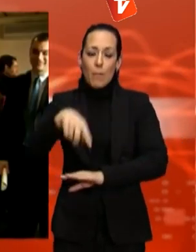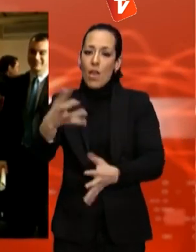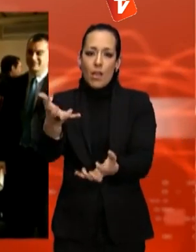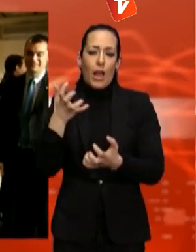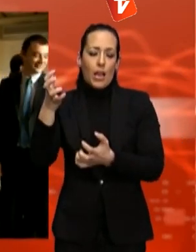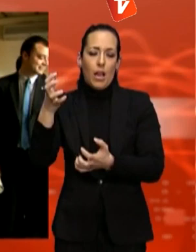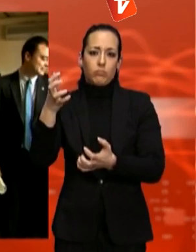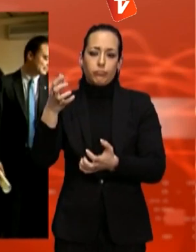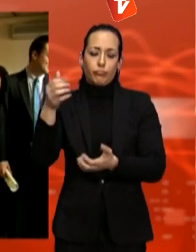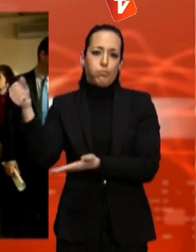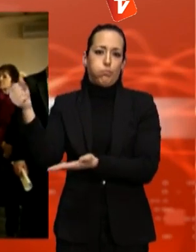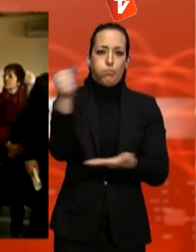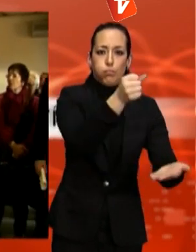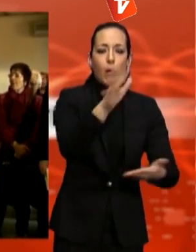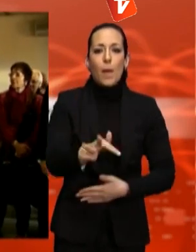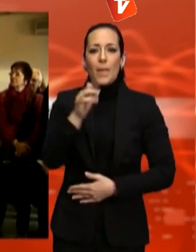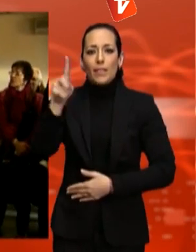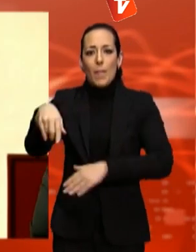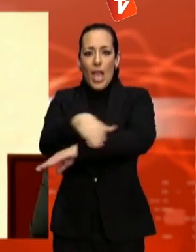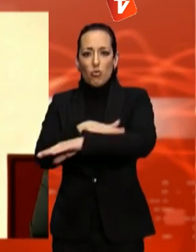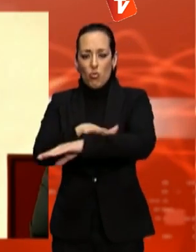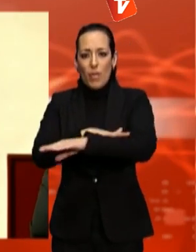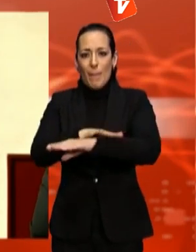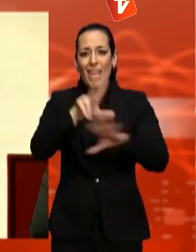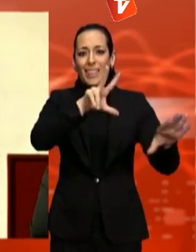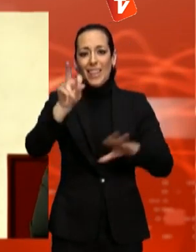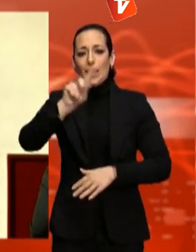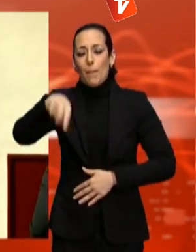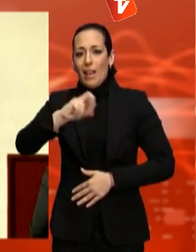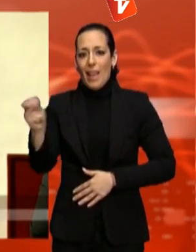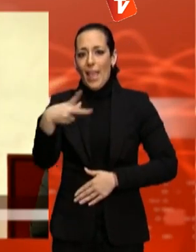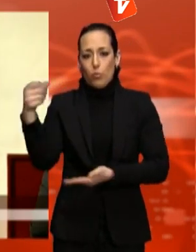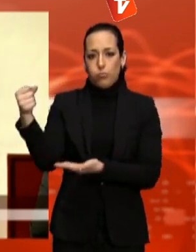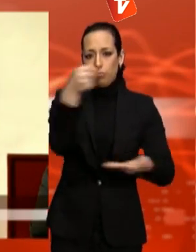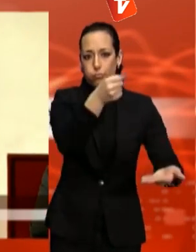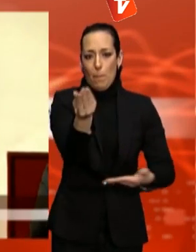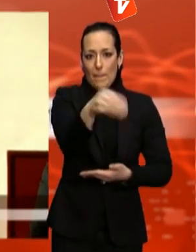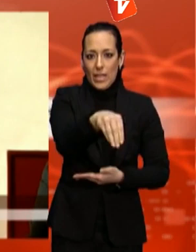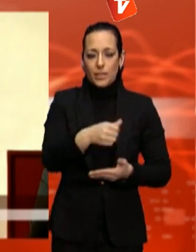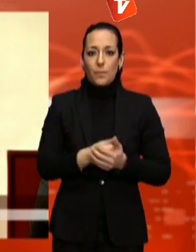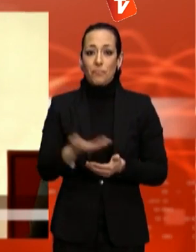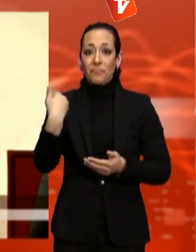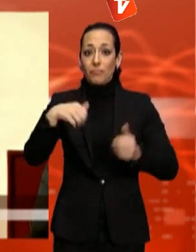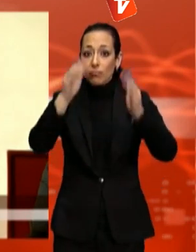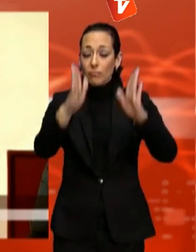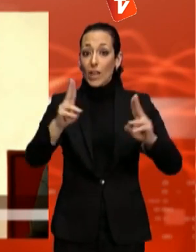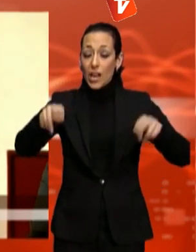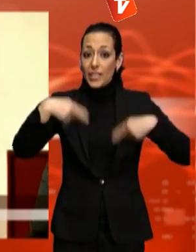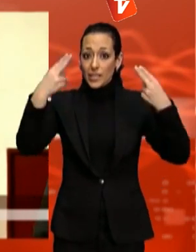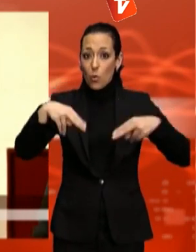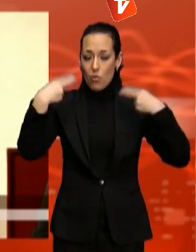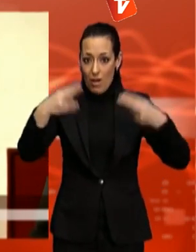'aportació de 30.000 euros més per part del consistori. Estem parlant d'un restaurant on persones amb situacions econòmiques